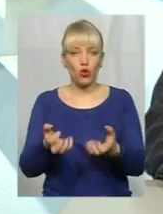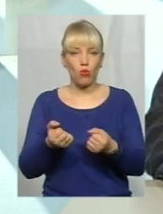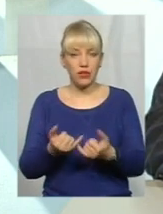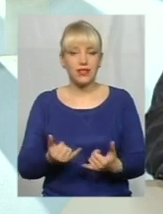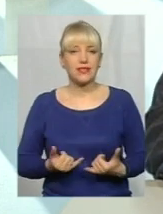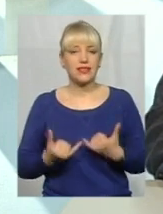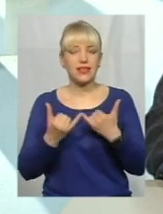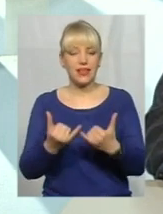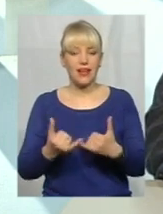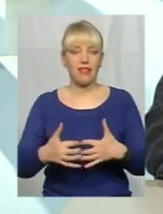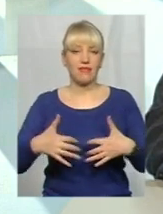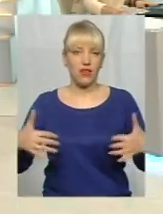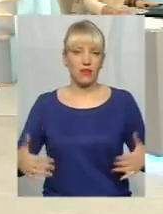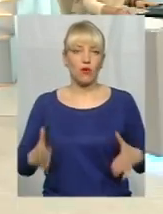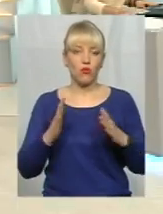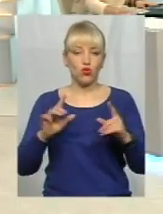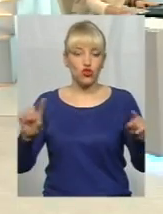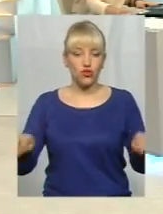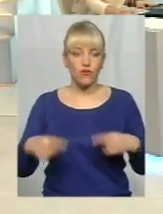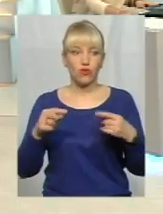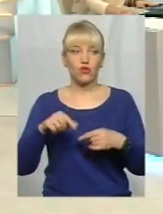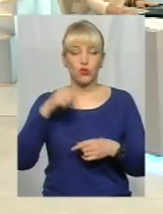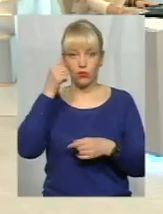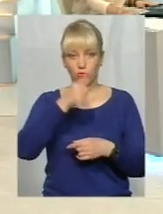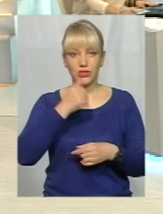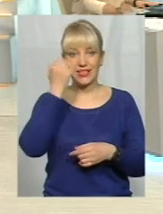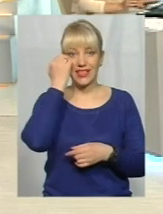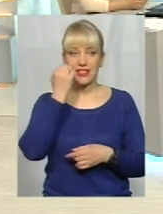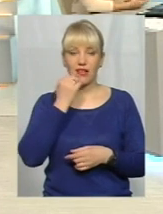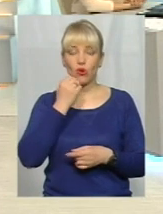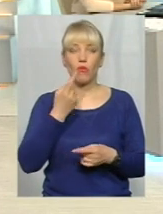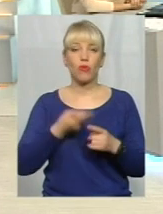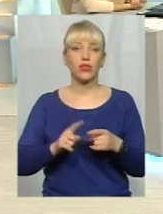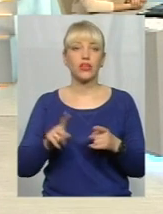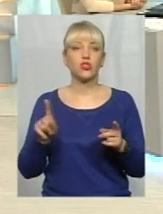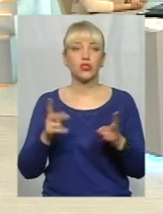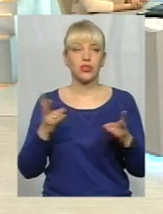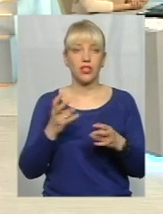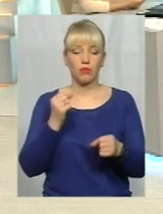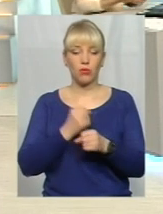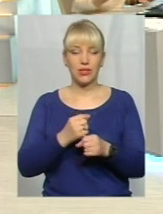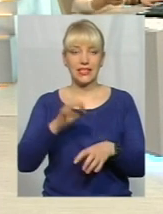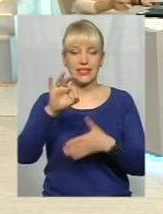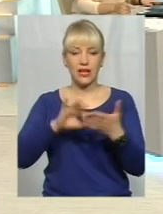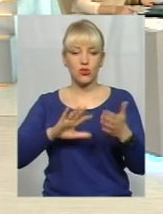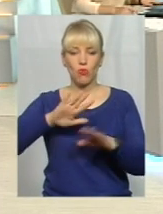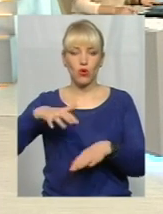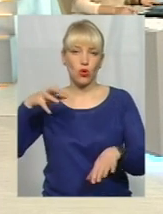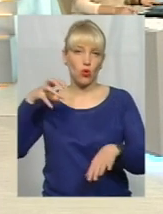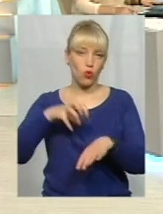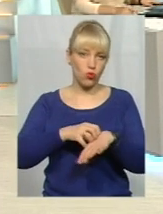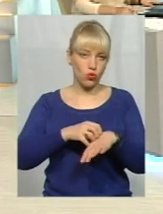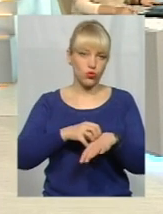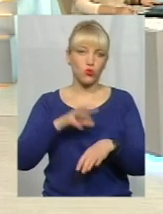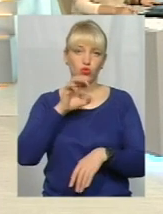будуть створені вже в цьому році. Дякую. А про те, що потрібно робити одразу після укусу собак, далі у коментарі,